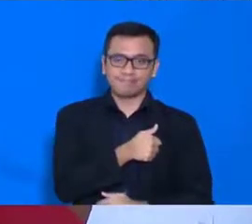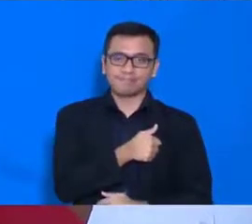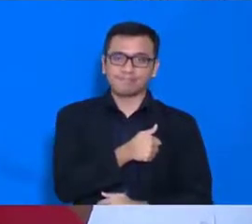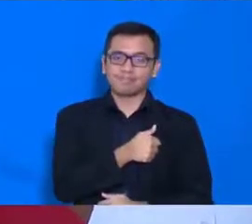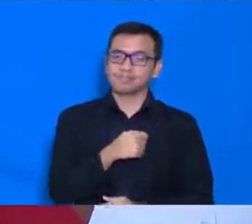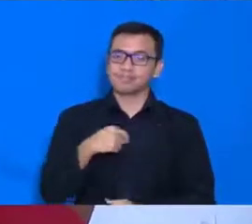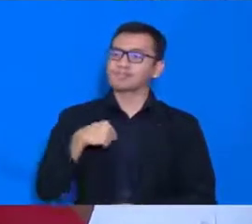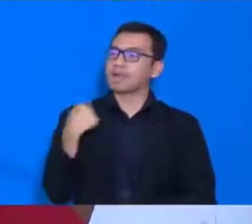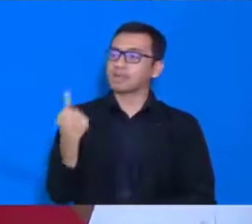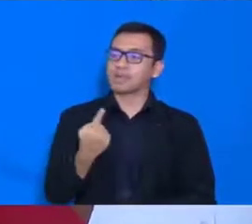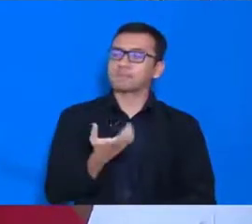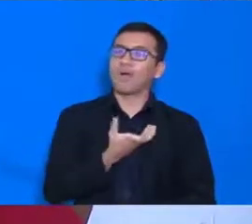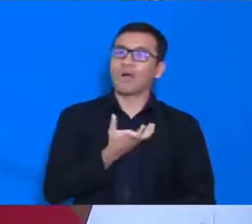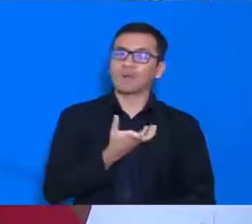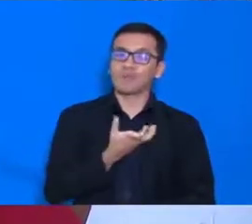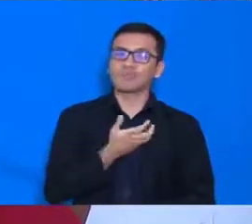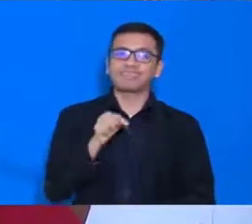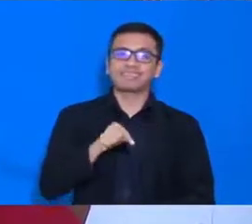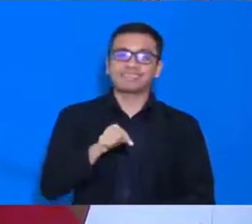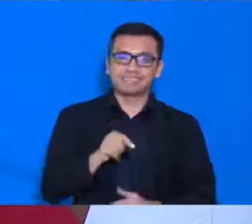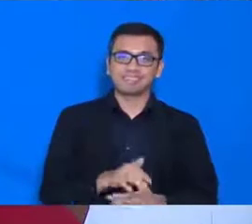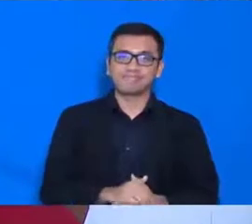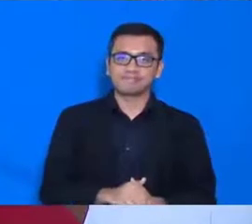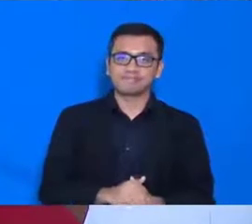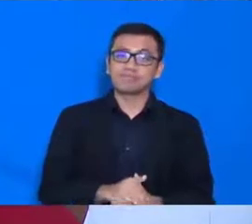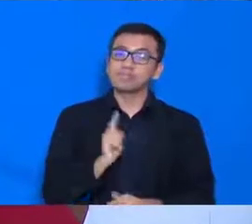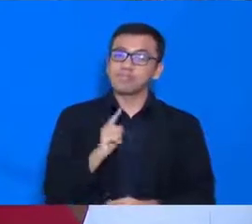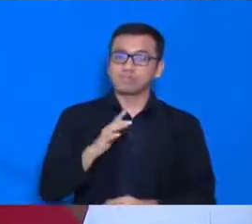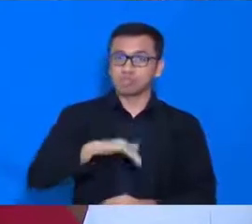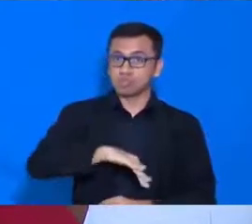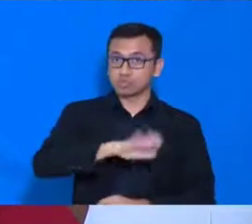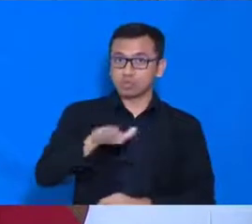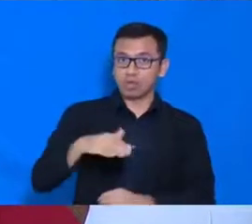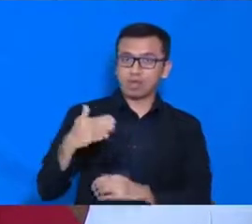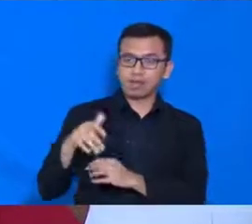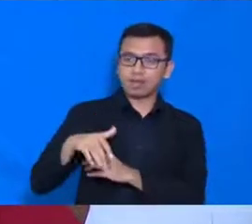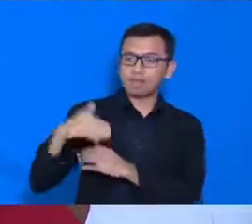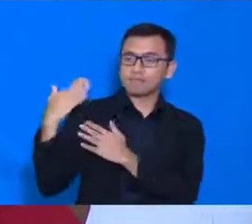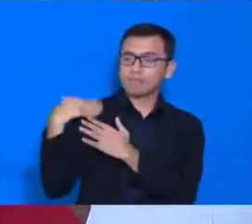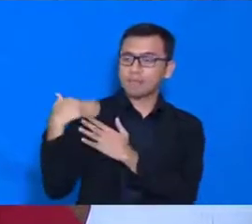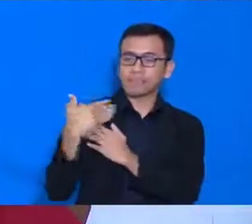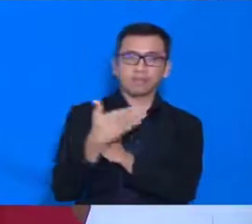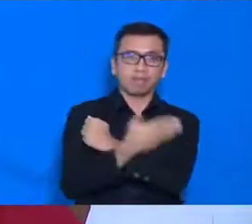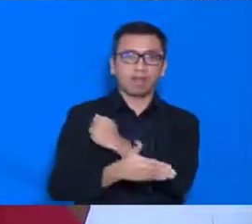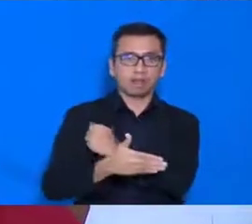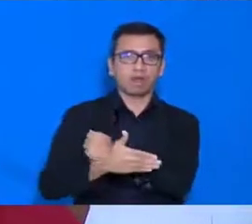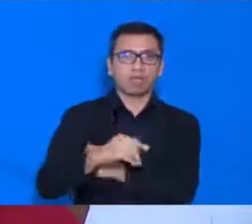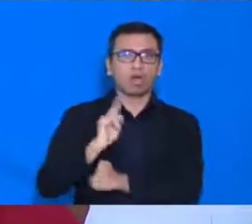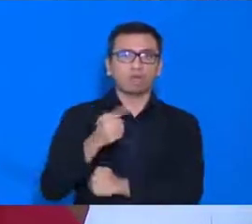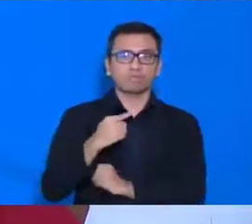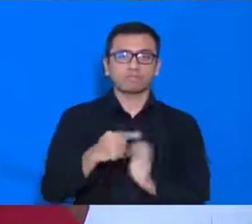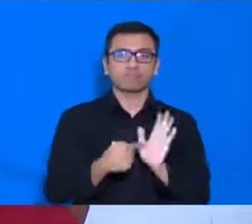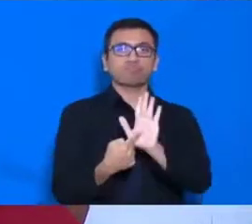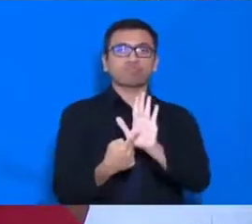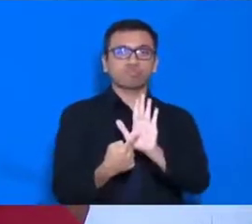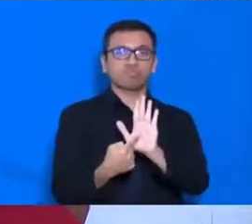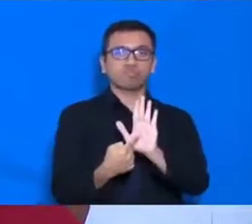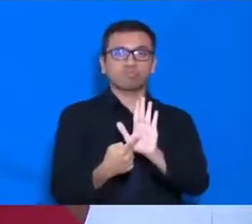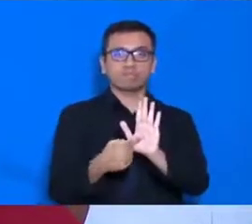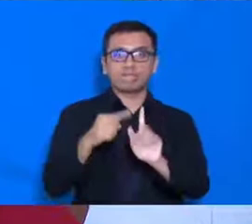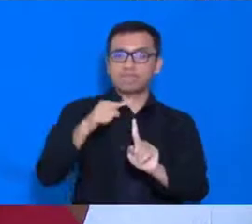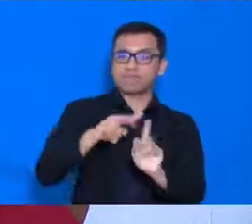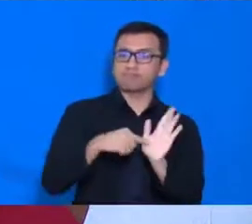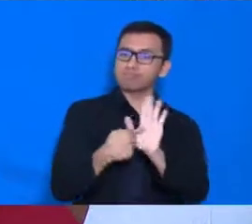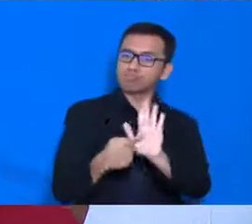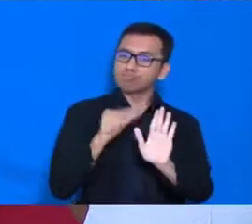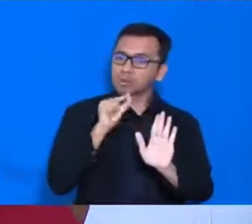Menteri, dan kita semua pejabat negara harus tampil dan muncul depan publik untuk menenangkan publik.